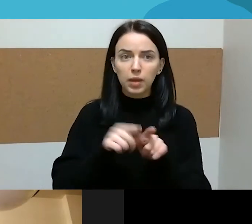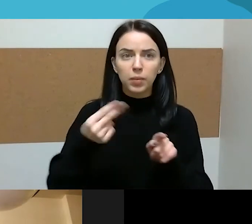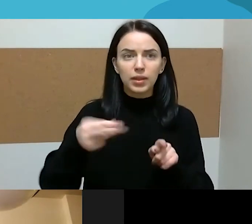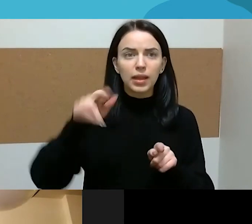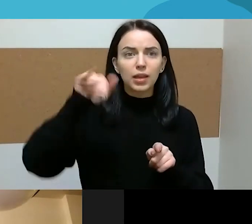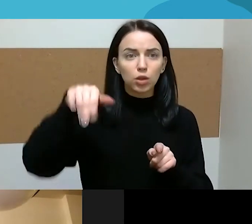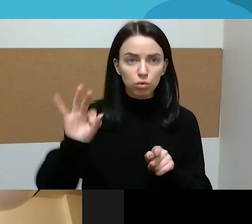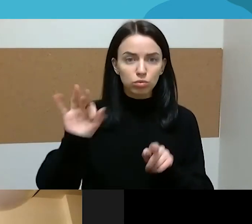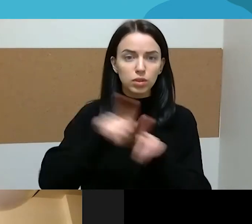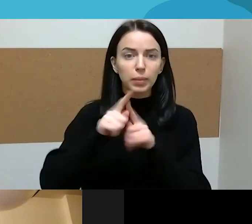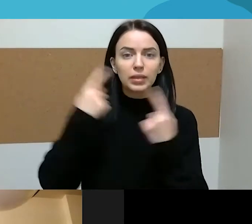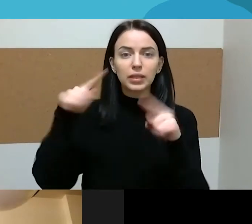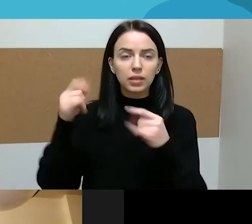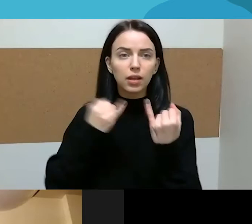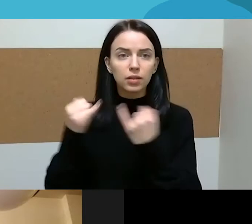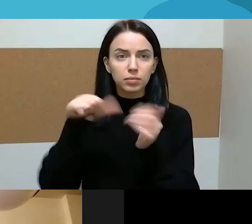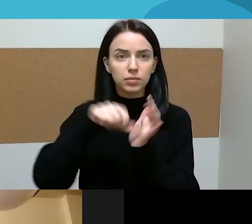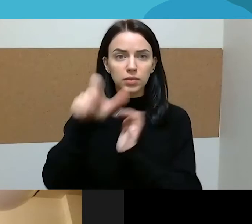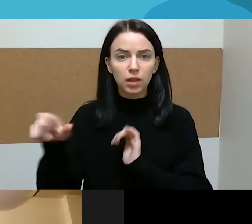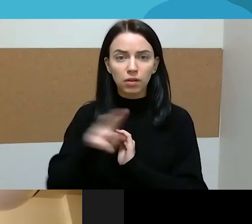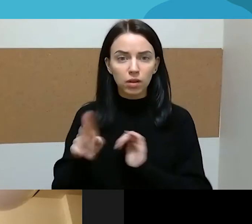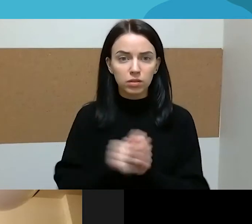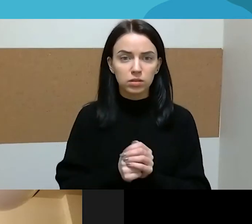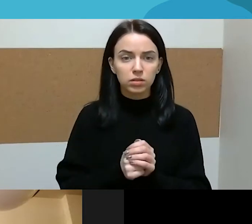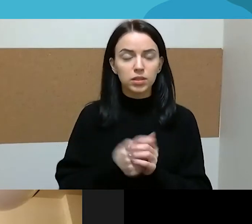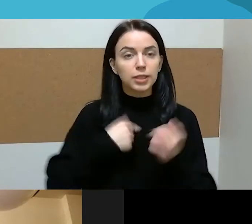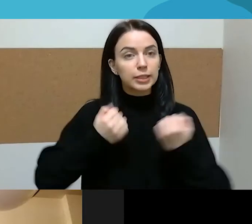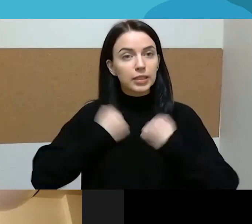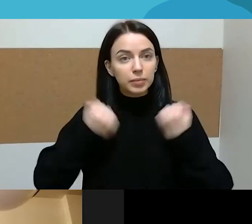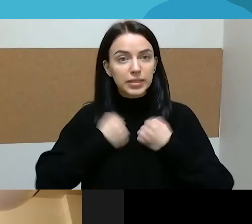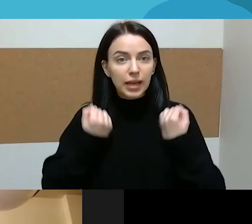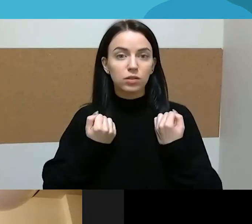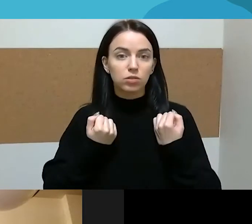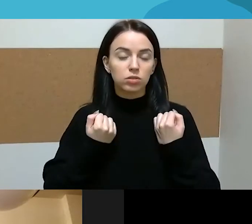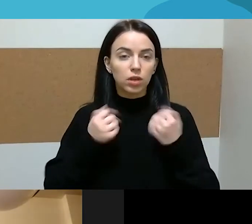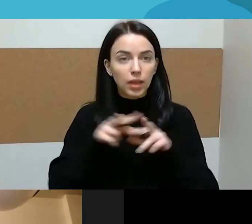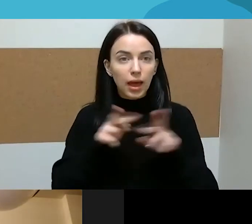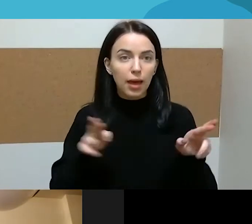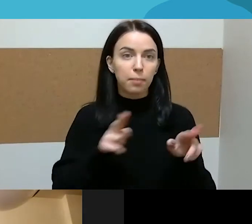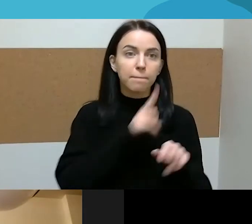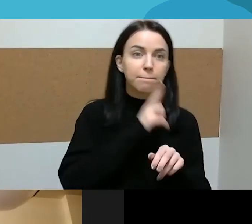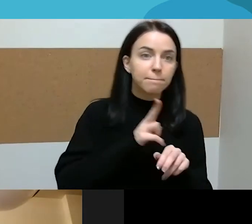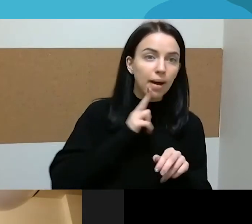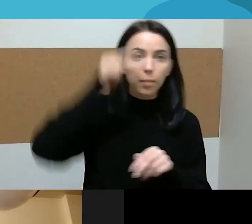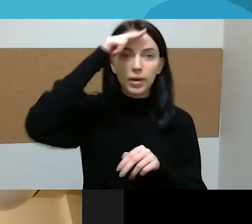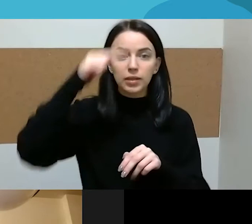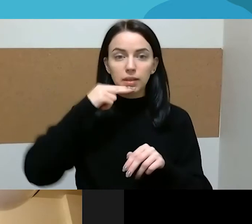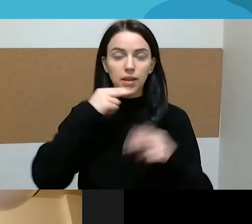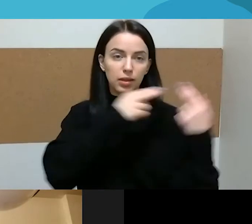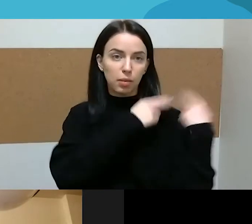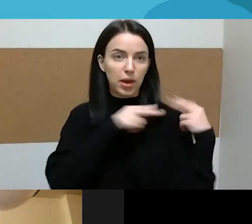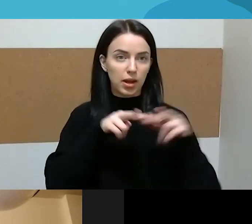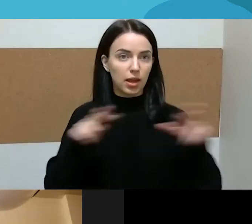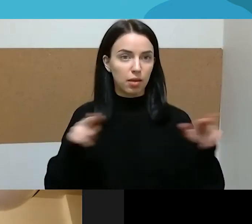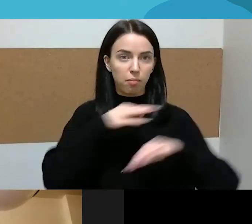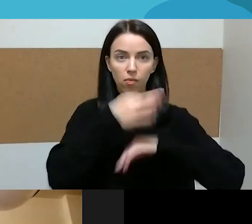Jeigu jau gaunam pilos, tai išsiengiu, kad mes visi gautume, kad tai nėra, kad jeigu namu dabūrėt nepadaryti, tai reiškia su momos pareiga, o mano biznis ten uždirbka